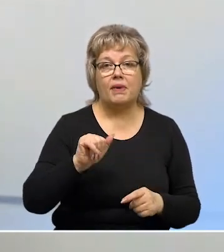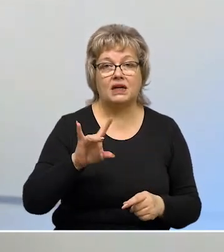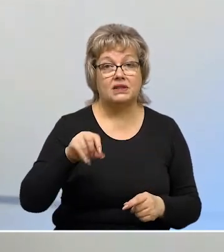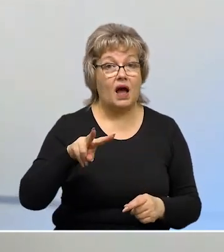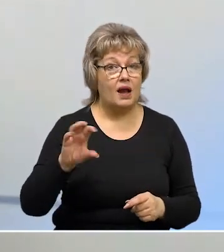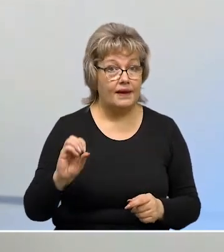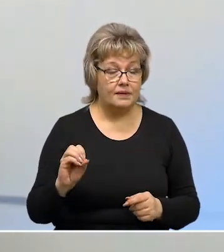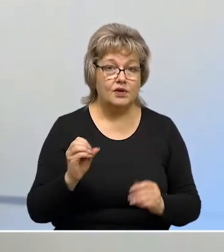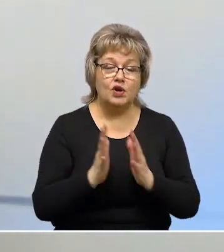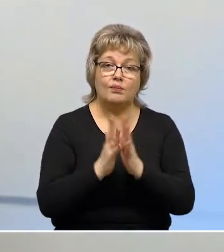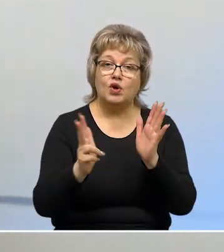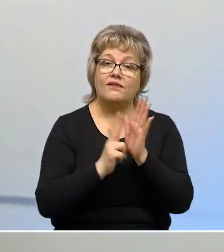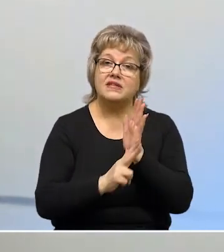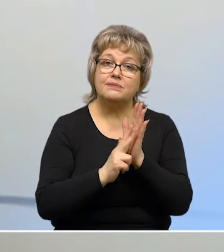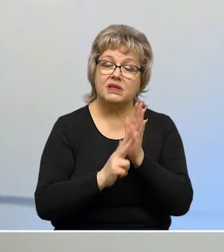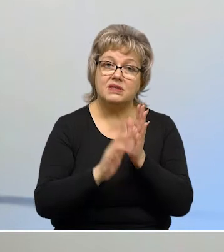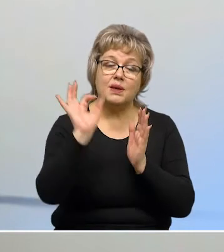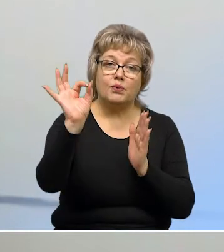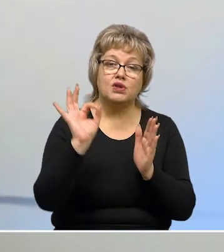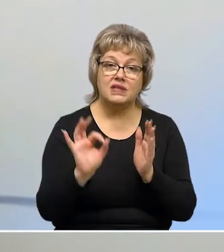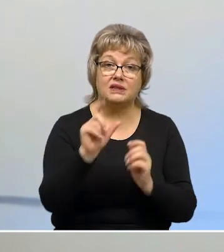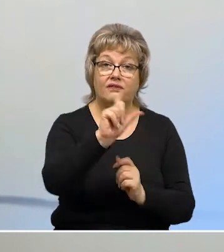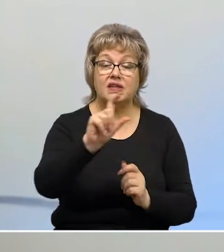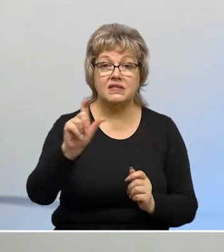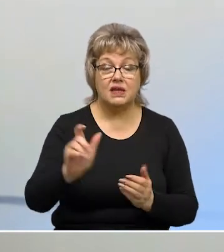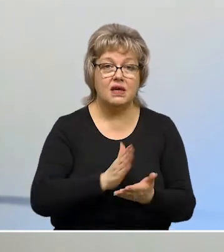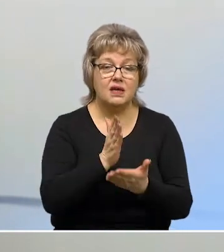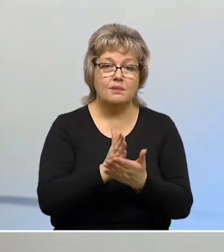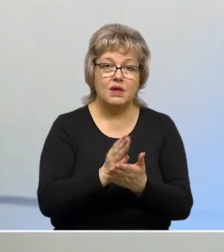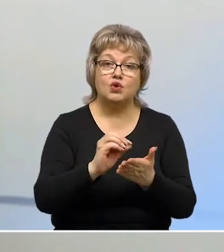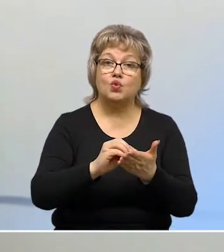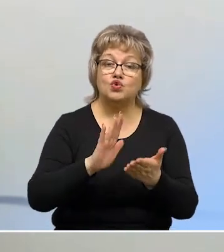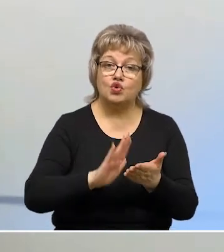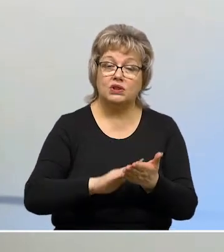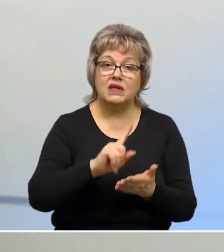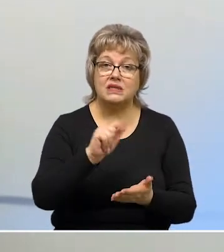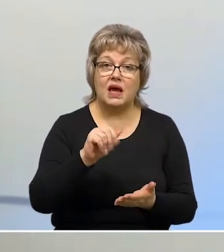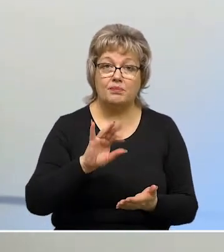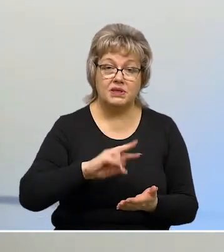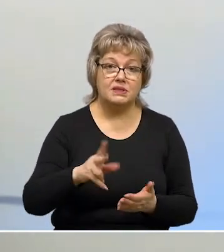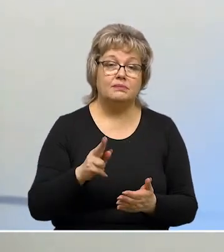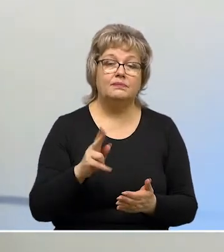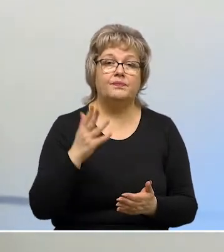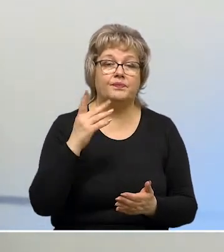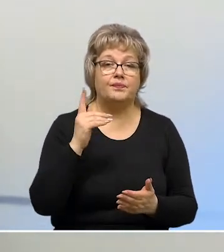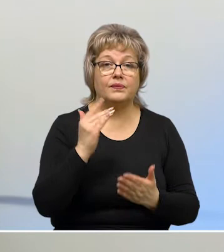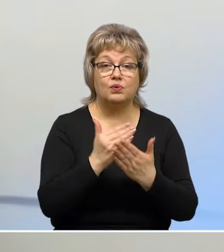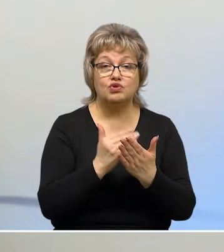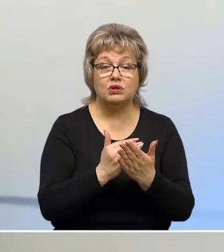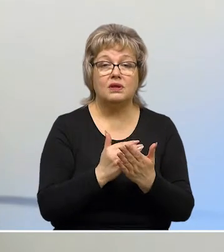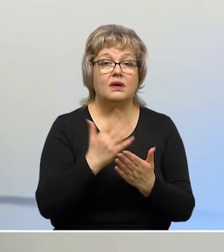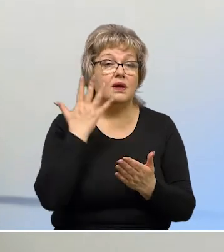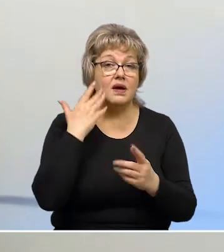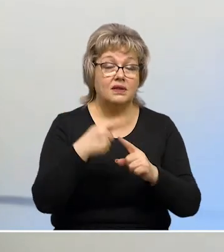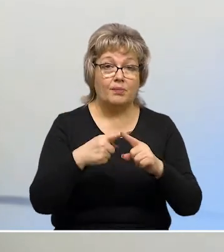портале. Более 80% населения имеют свои учетные записи. Естественно, в условиях, когда